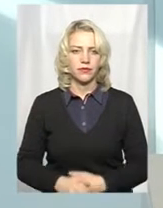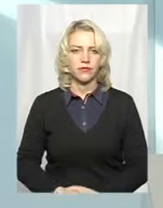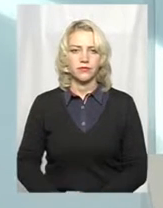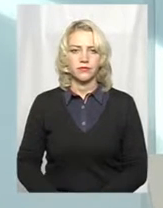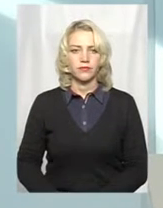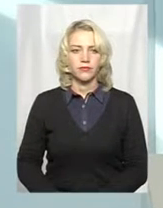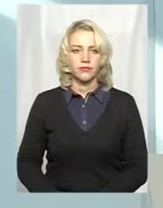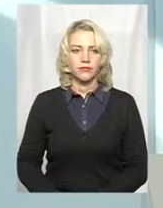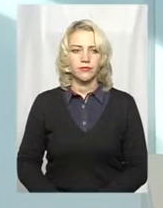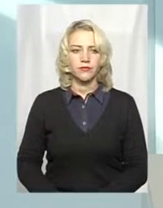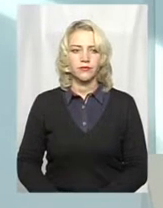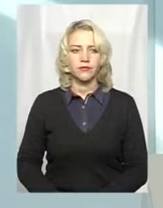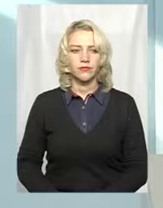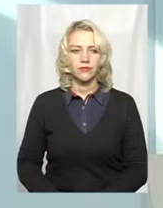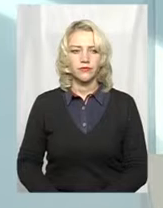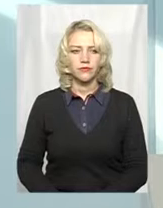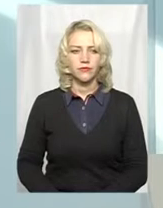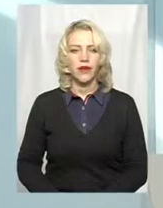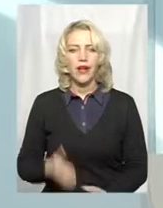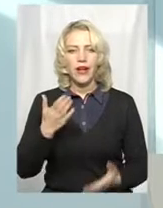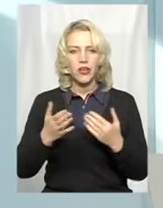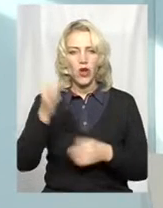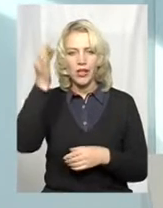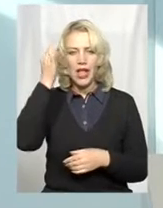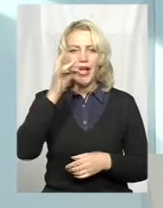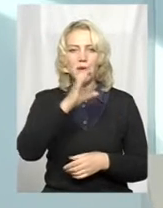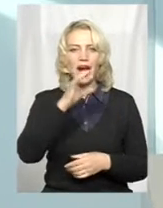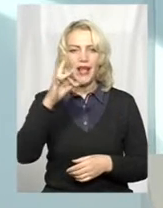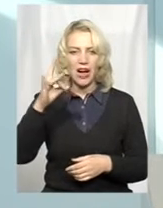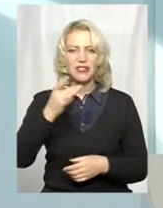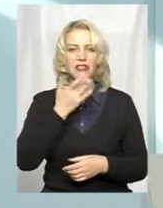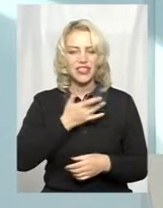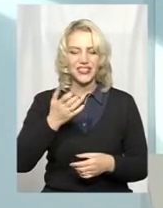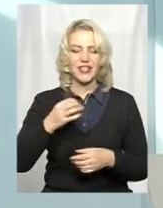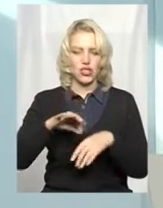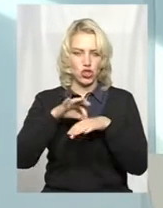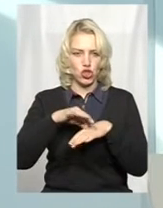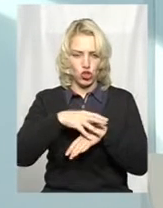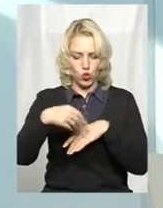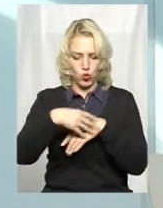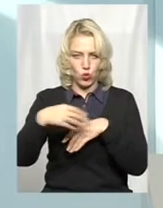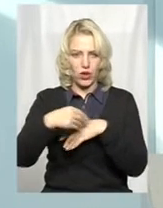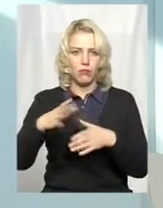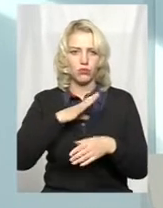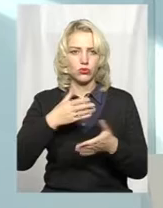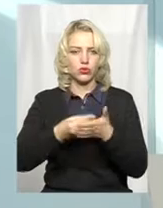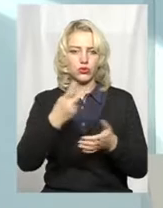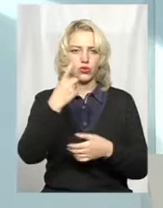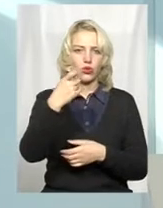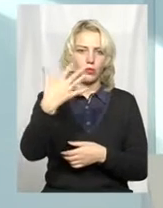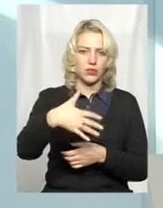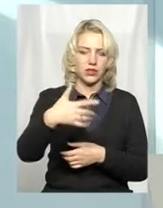скажімо, ще, якщо згадати при Радянському Союзі, то шкурка лисиці стоїла порядка 150